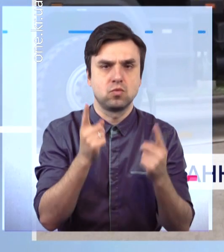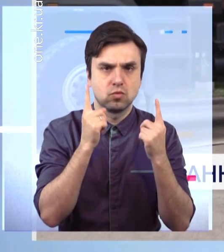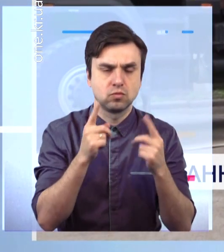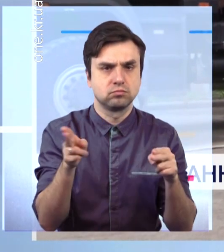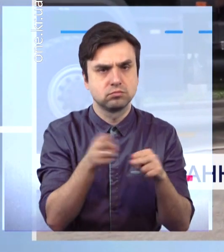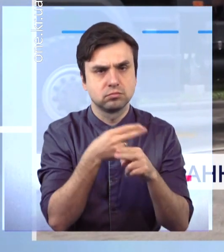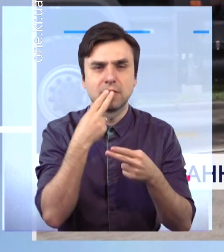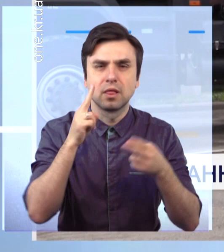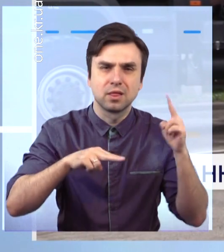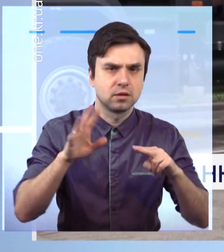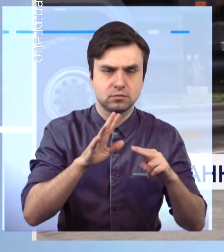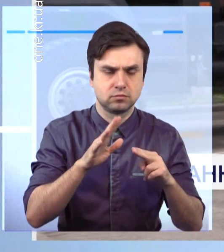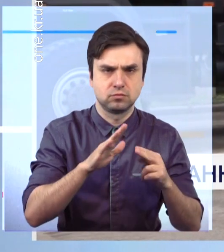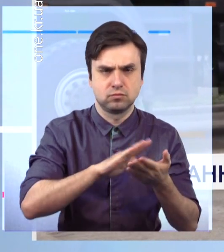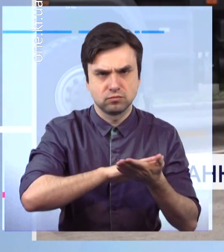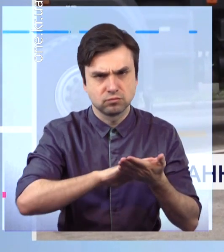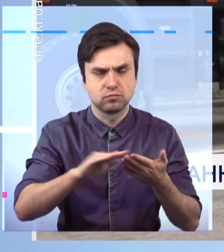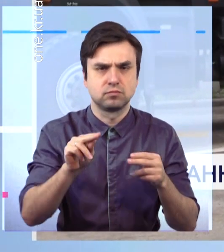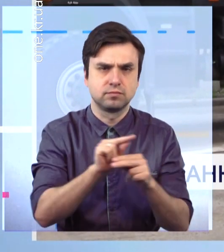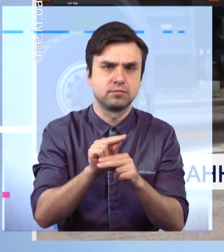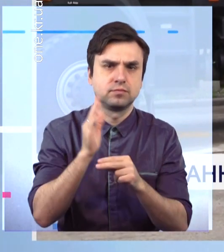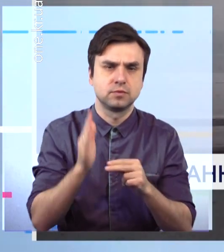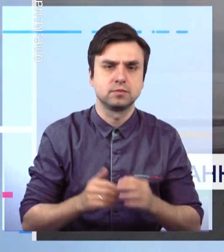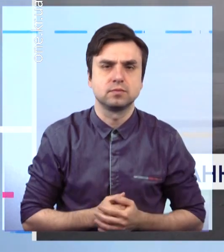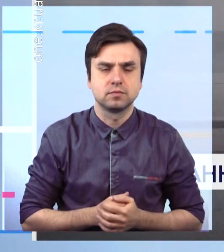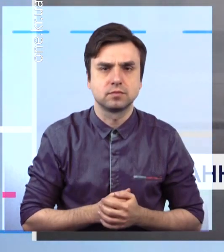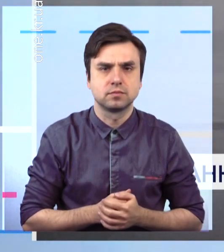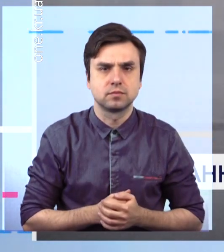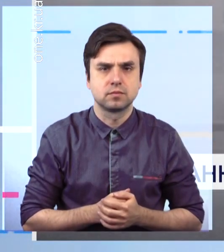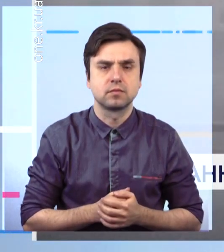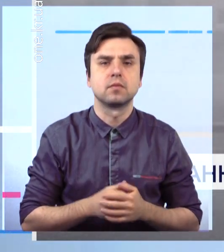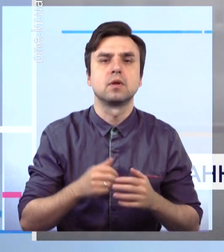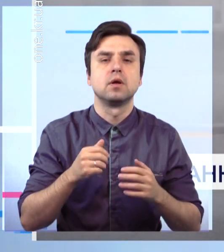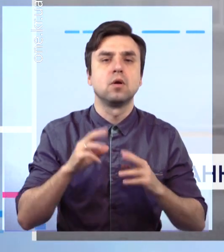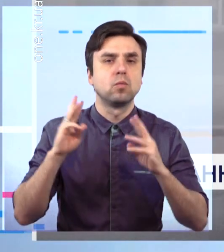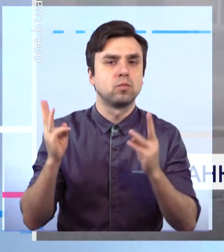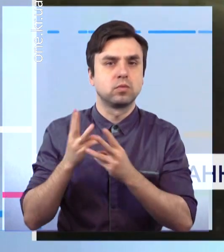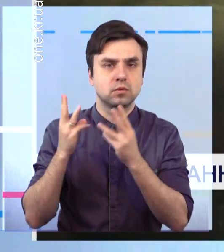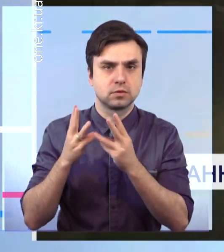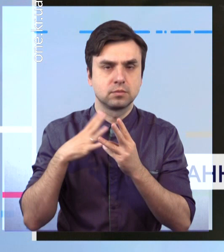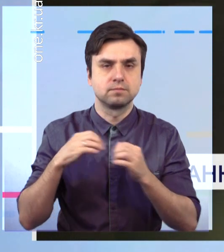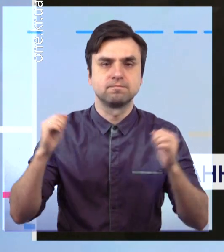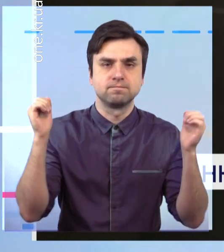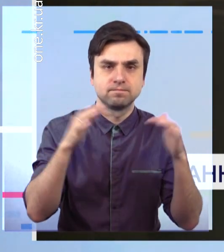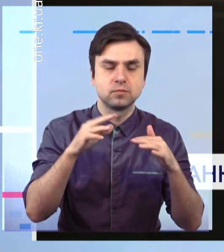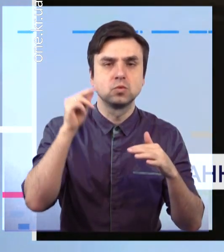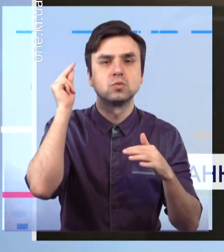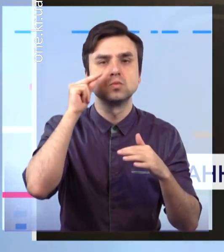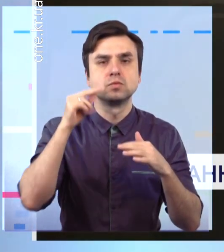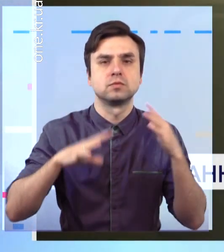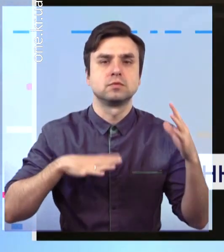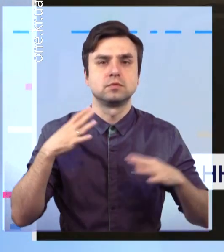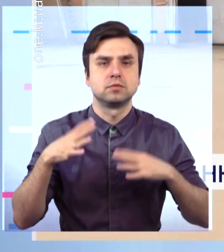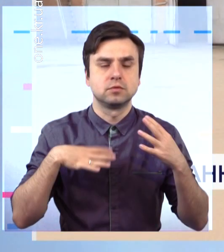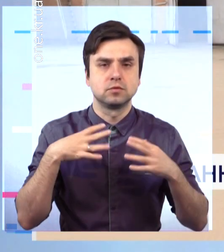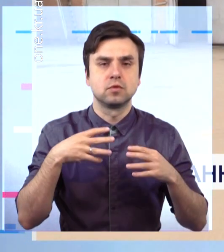У разі надзвичайної ситуації на транспортному підприємстві рятувальники провели чергові навчання з пожежної та технічної